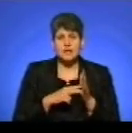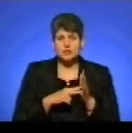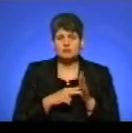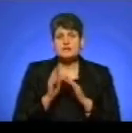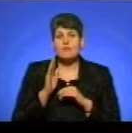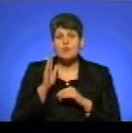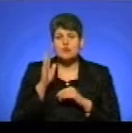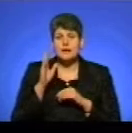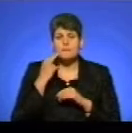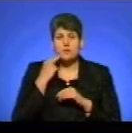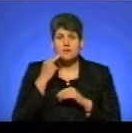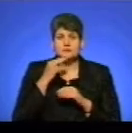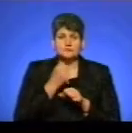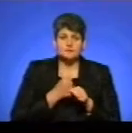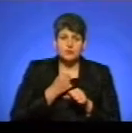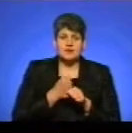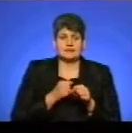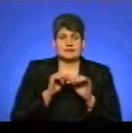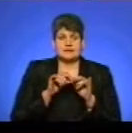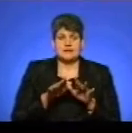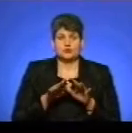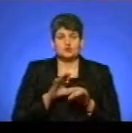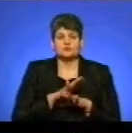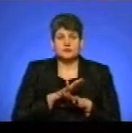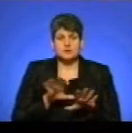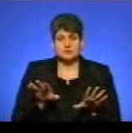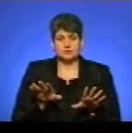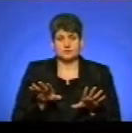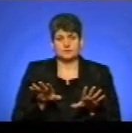подальшому досконалісті розроблятися ці заходи на попереджені протидії.